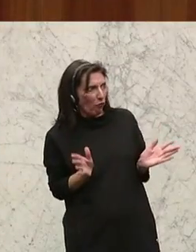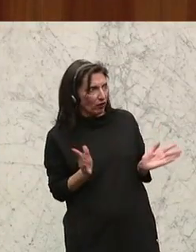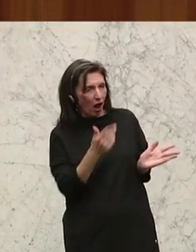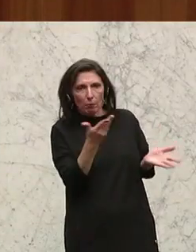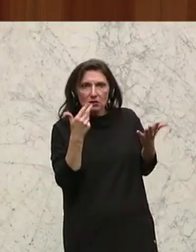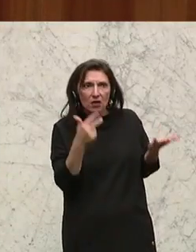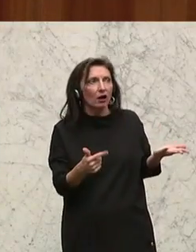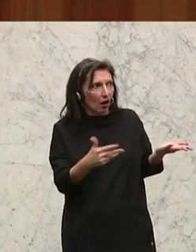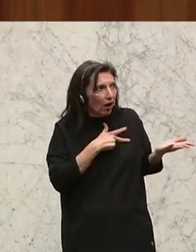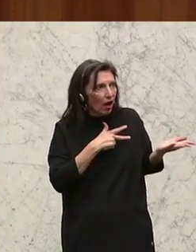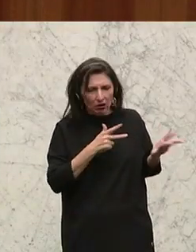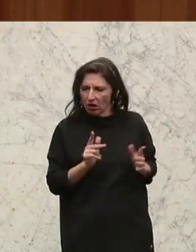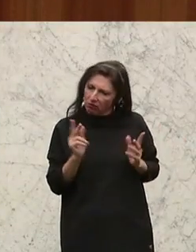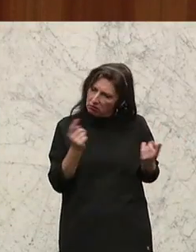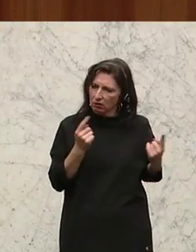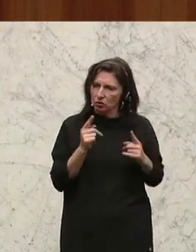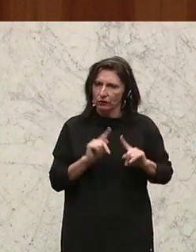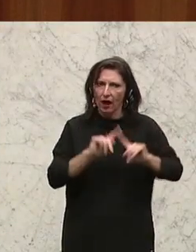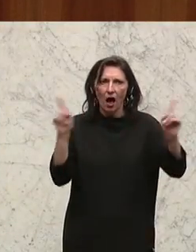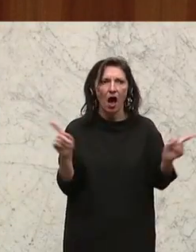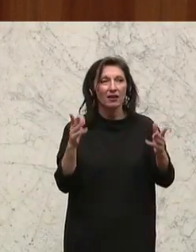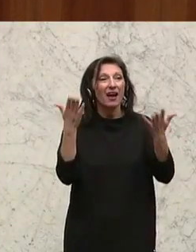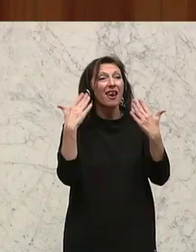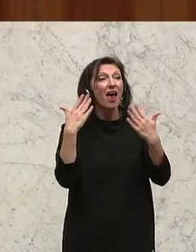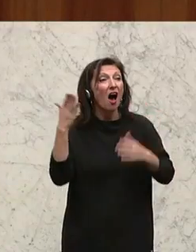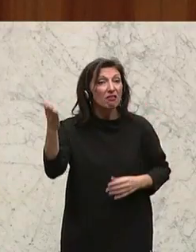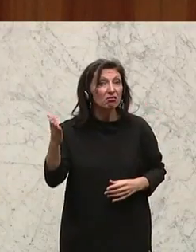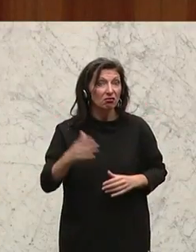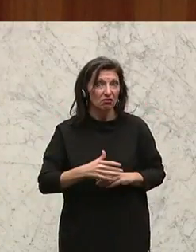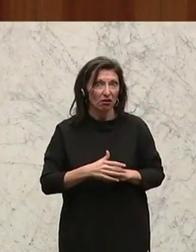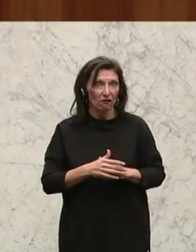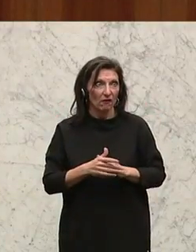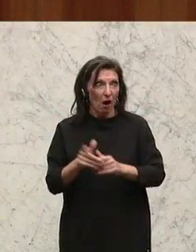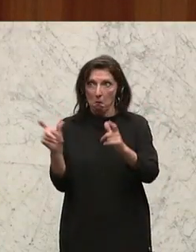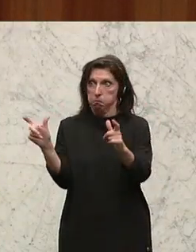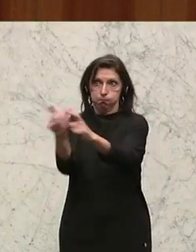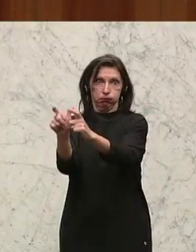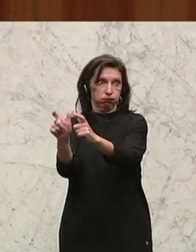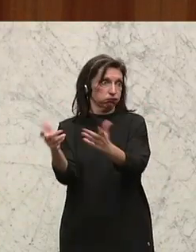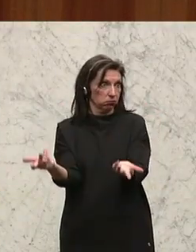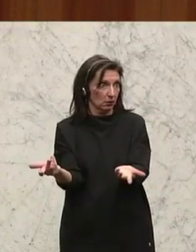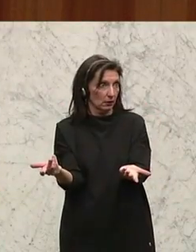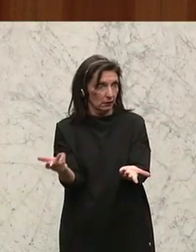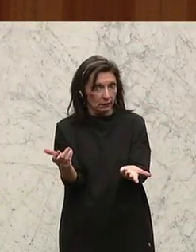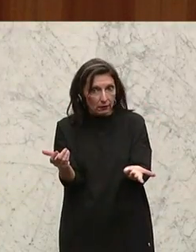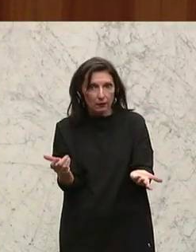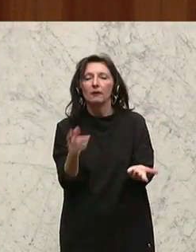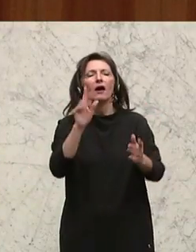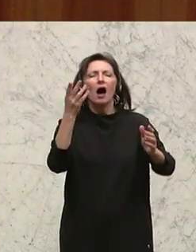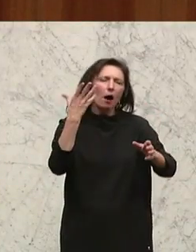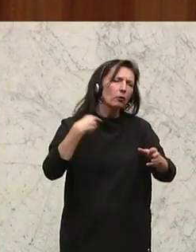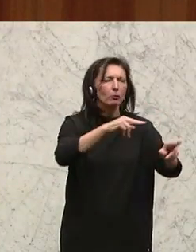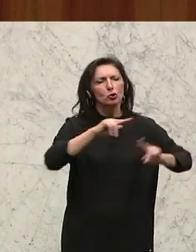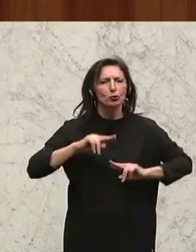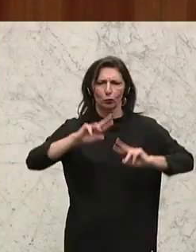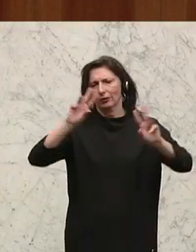Realität ist eine andere. Da ist eine ländliche Bevölkerung abgeschnitten. Aber gehen wir mal zum Tierschutz, ist